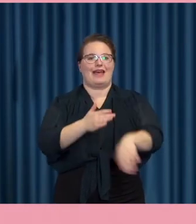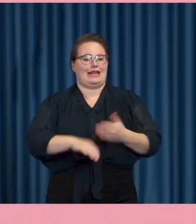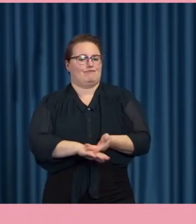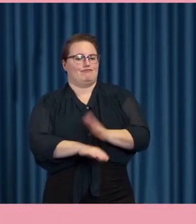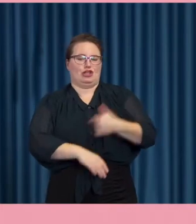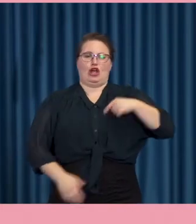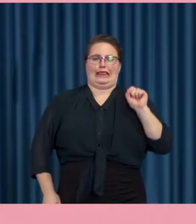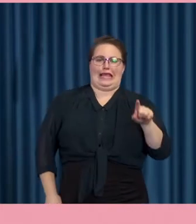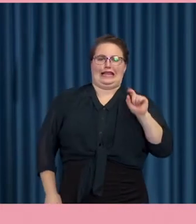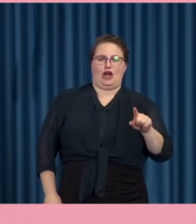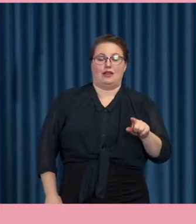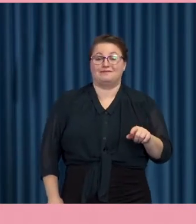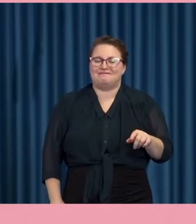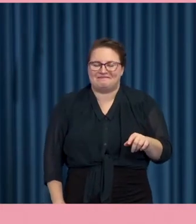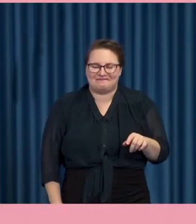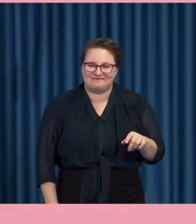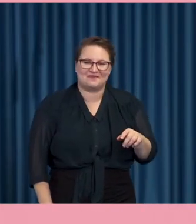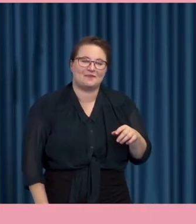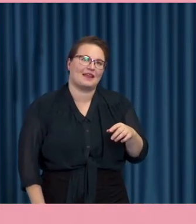Jag tänker ibland så här när jag